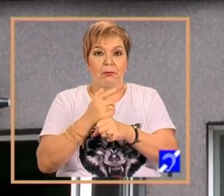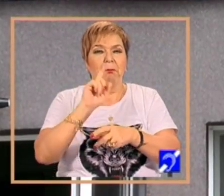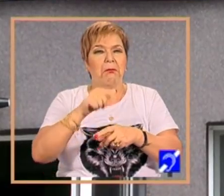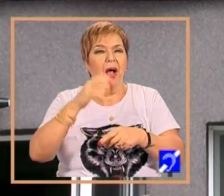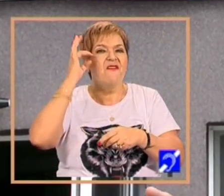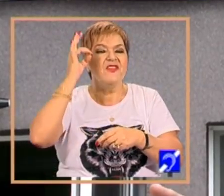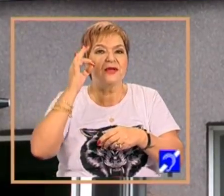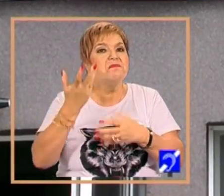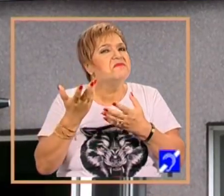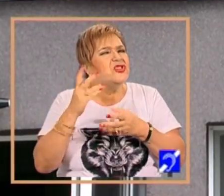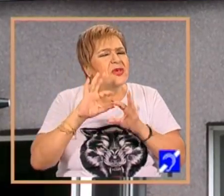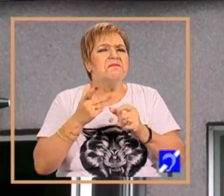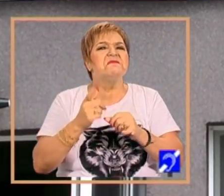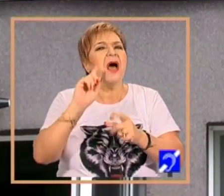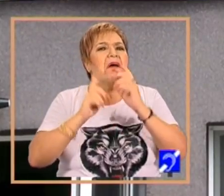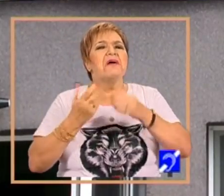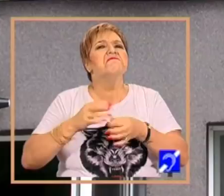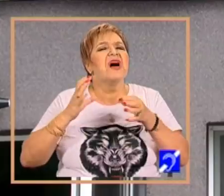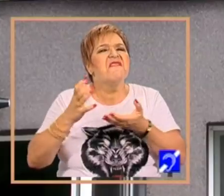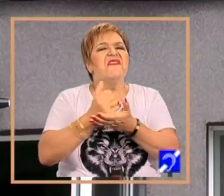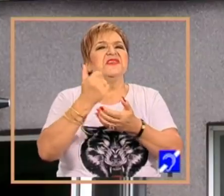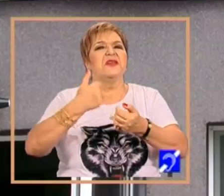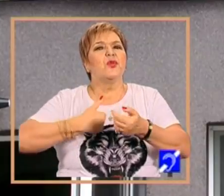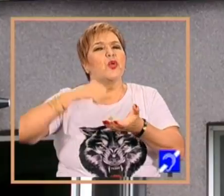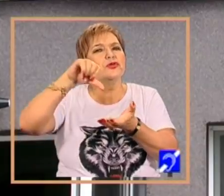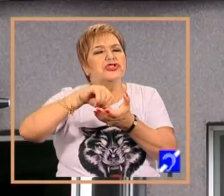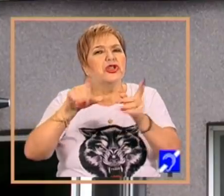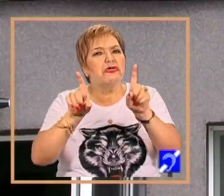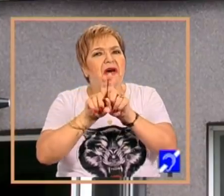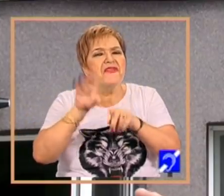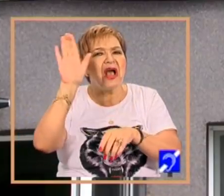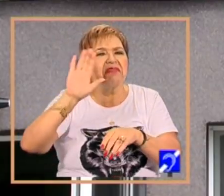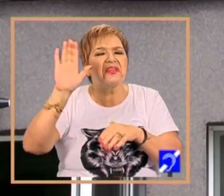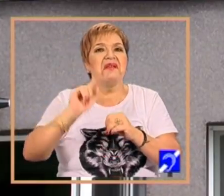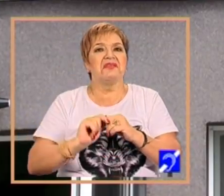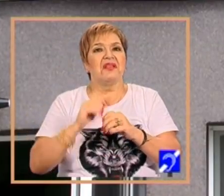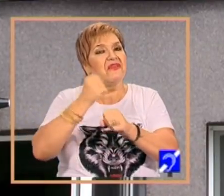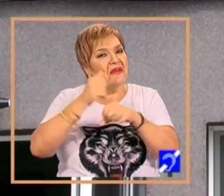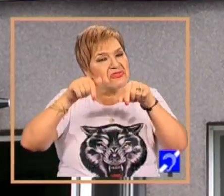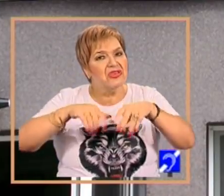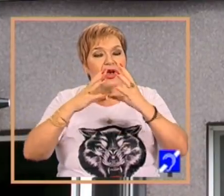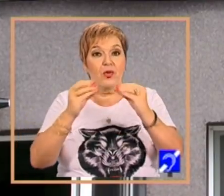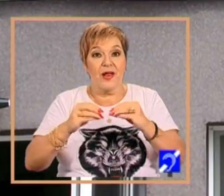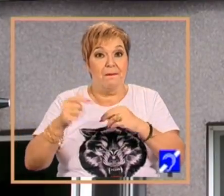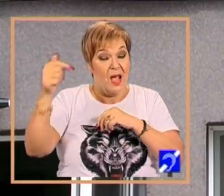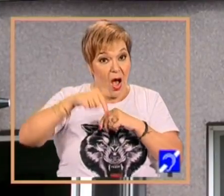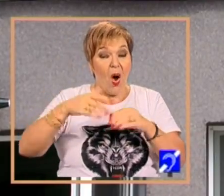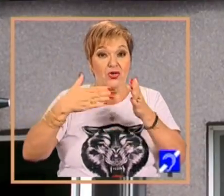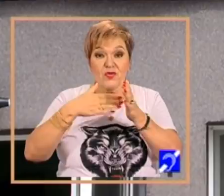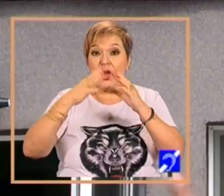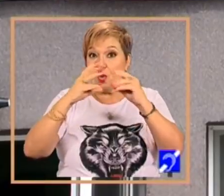Ce ar fi să facem un centru, cum am văzut în străinătate, în România? Și am venit în România cu acest gând